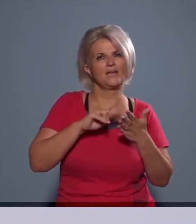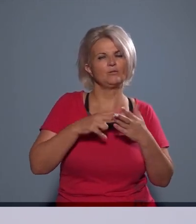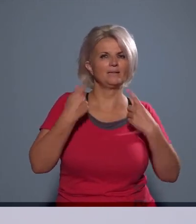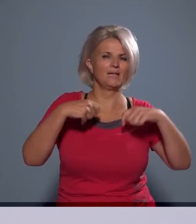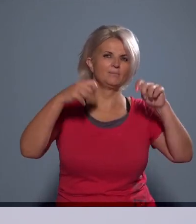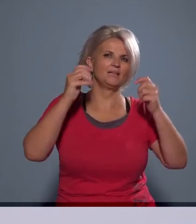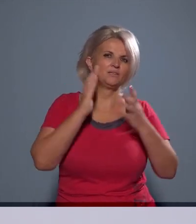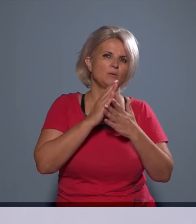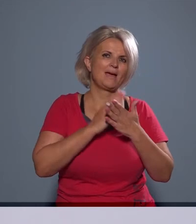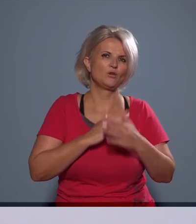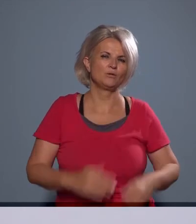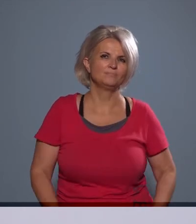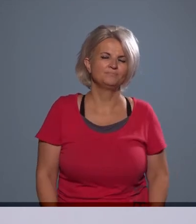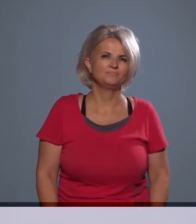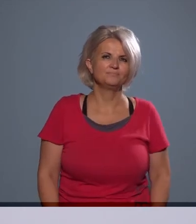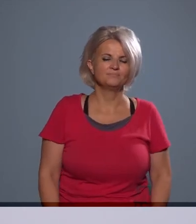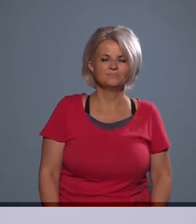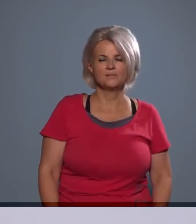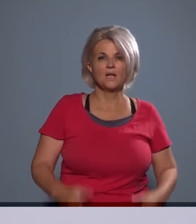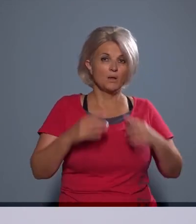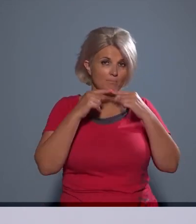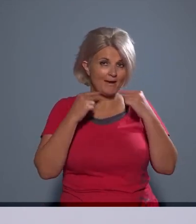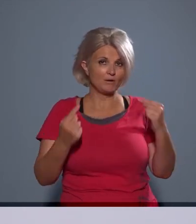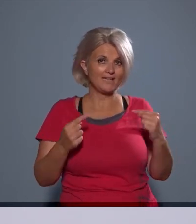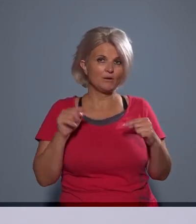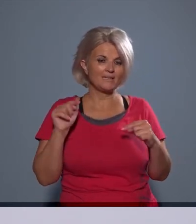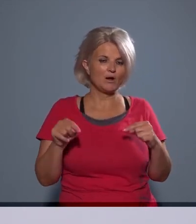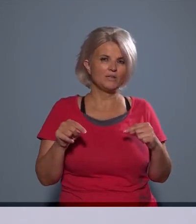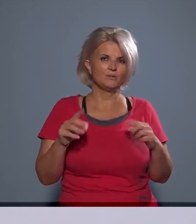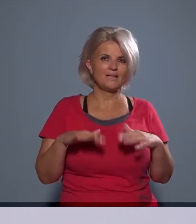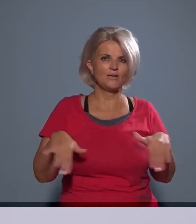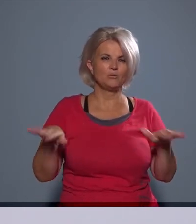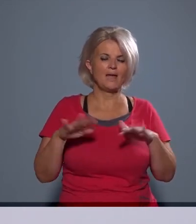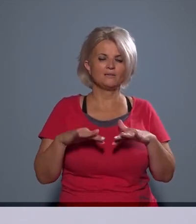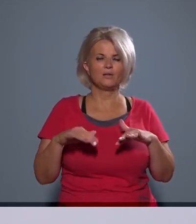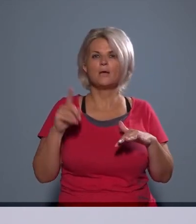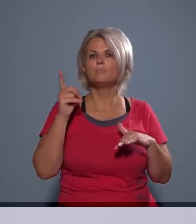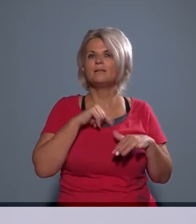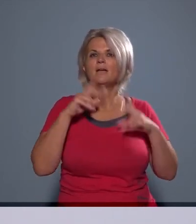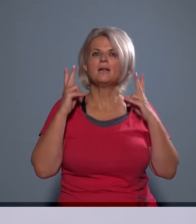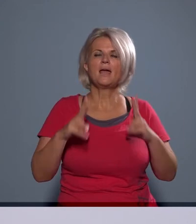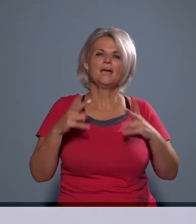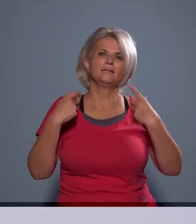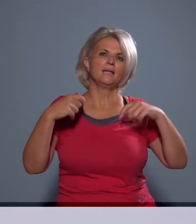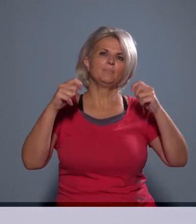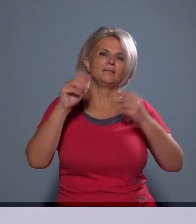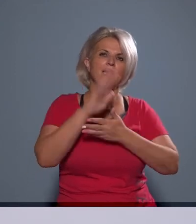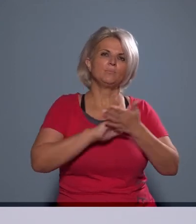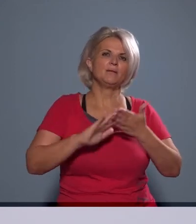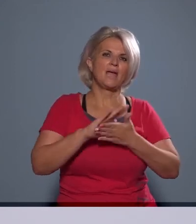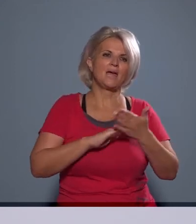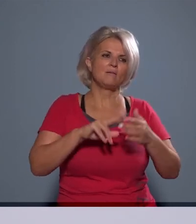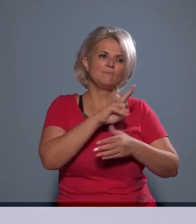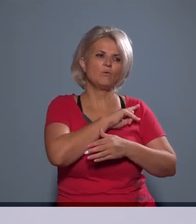szabályzatok határozzák meg azt, hogy egy adott területen mi építhető, milyen funkció helyezhető el, milyen méretű